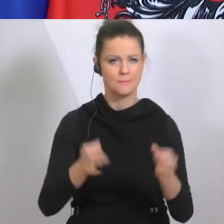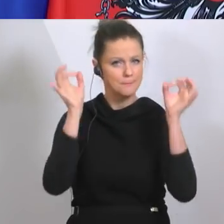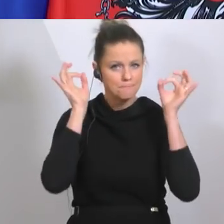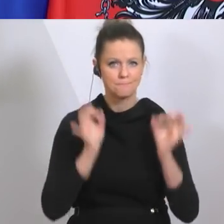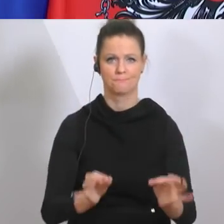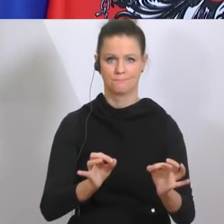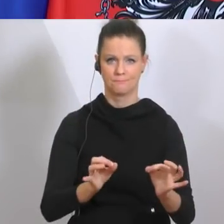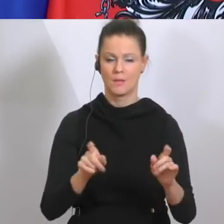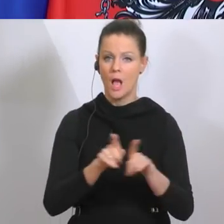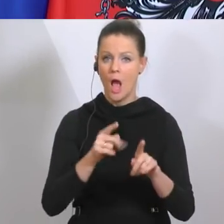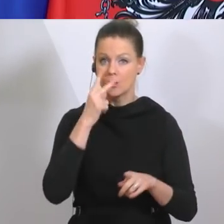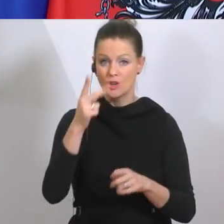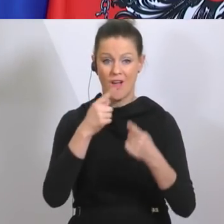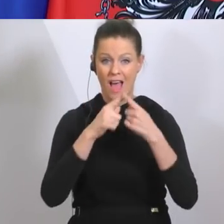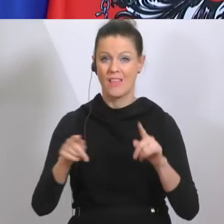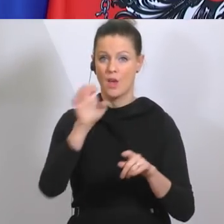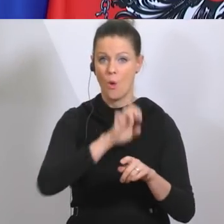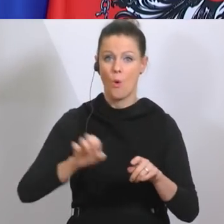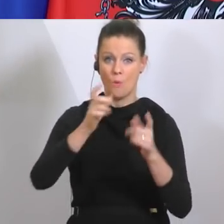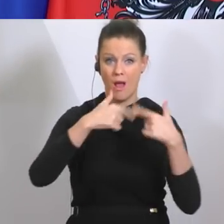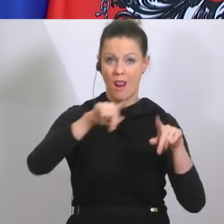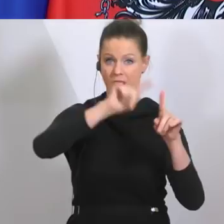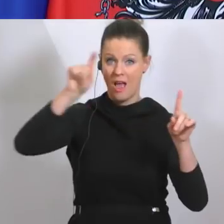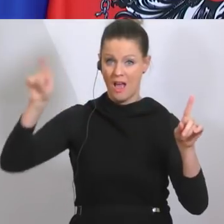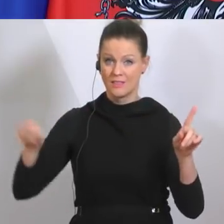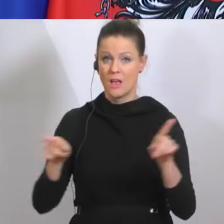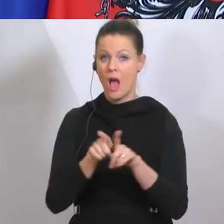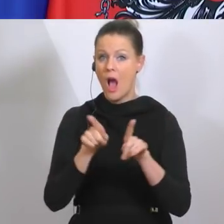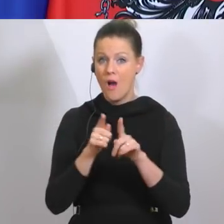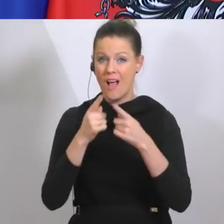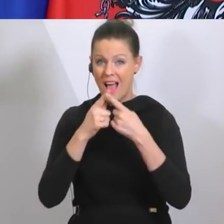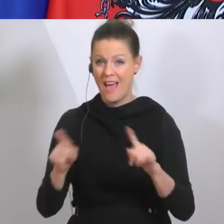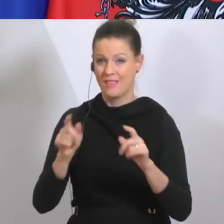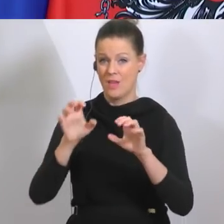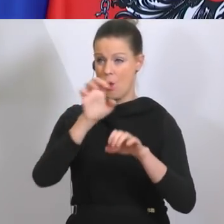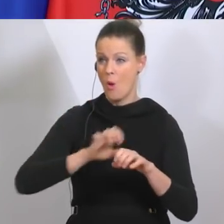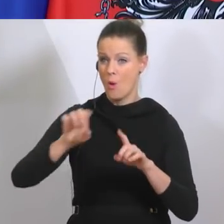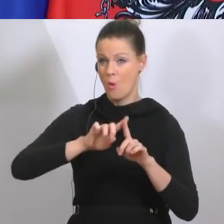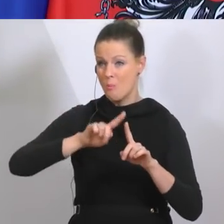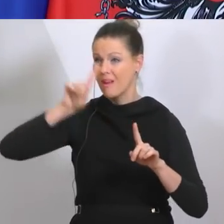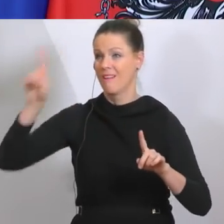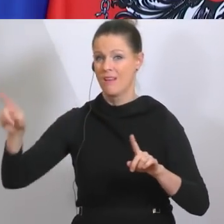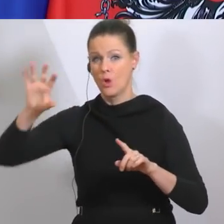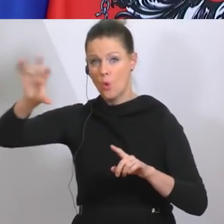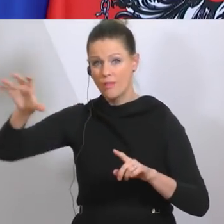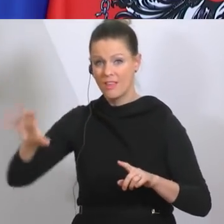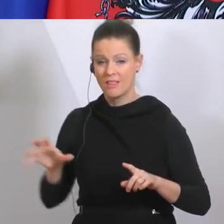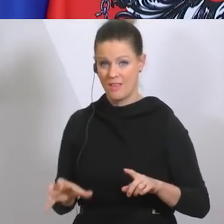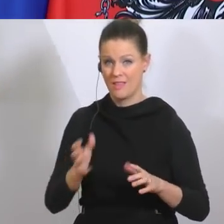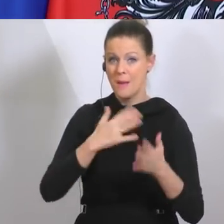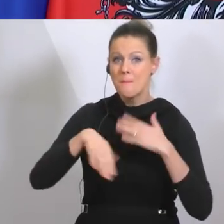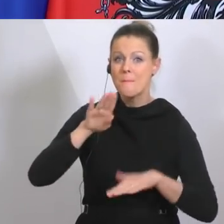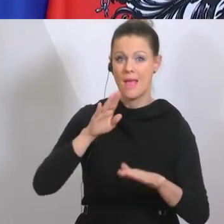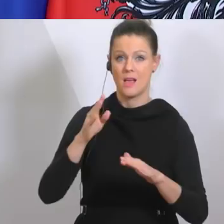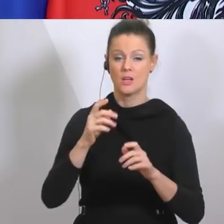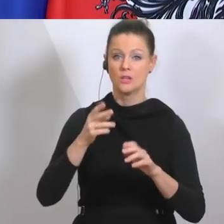in andere europäische Länder, schauen Sie auch über Europa hinaus, mehr und mehr Staaten, mehr und mehr Regionen übernehmen